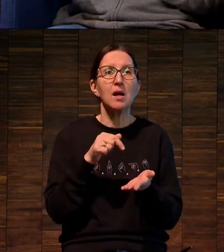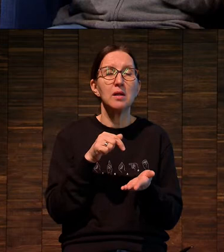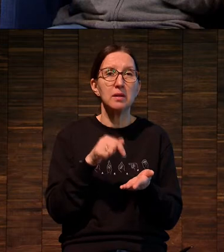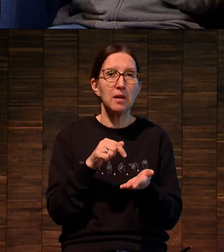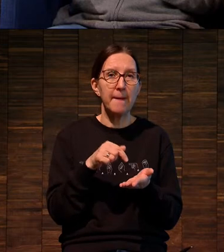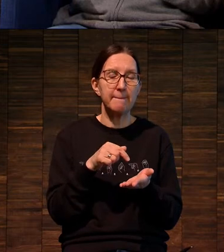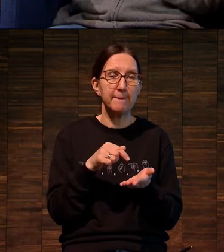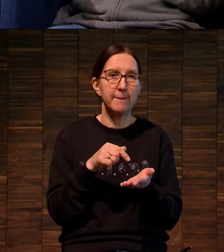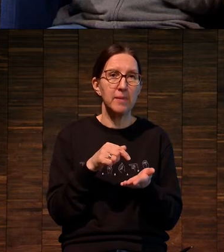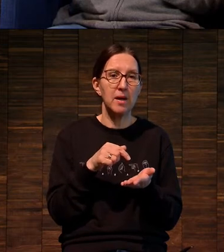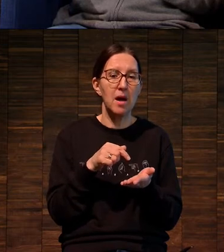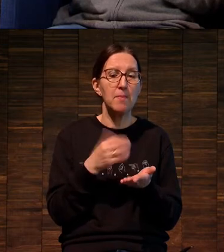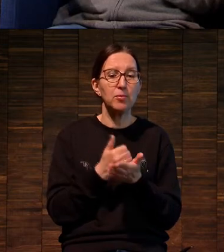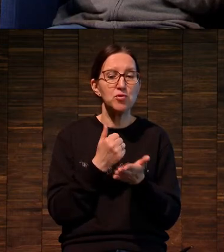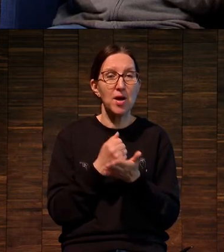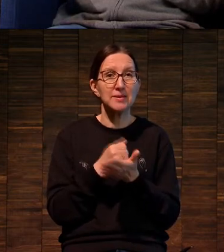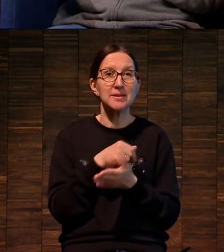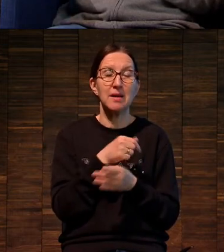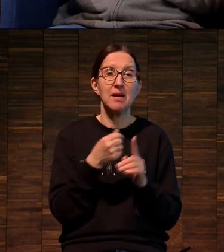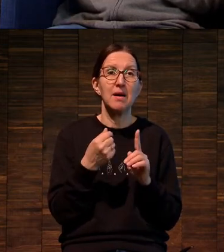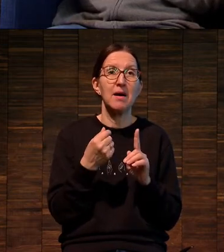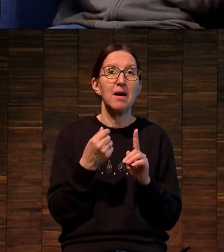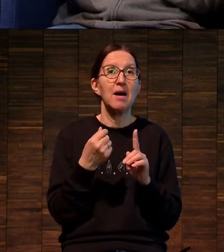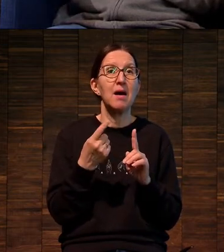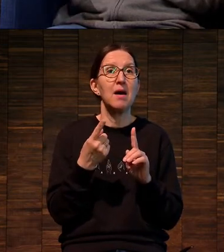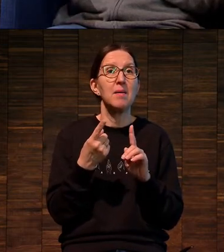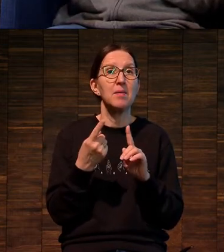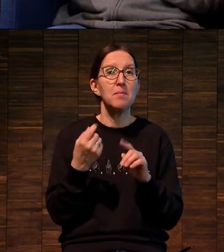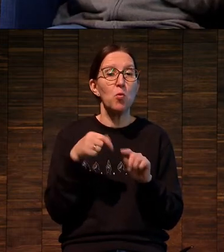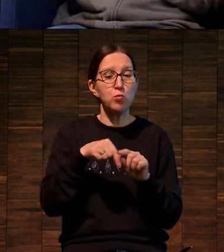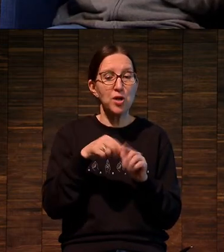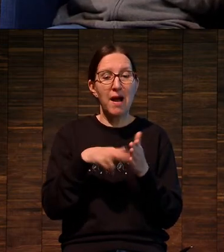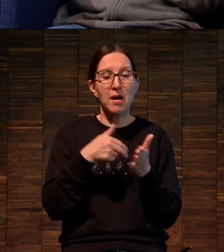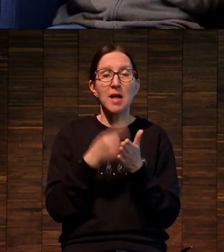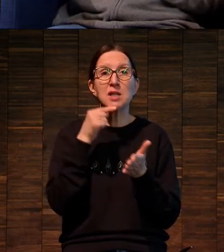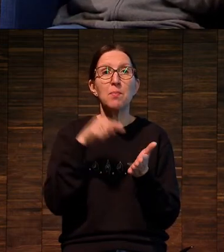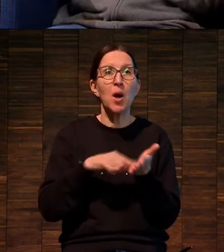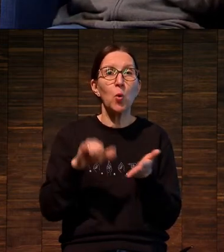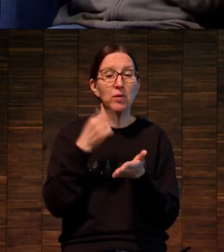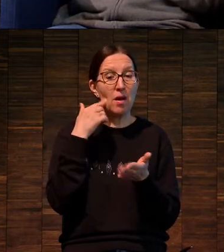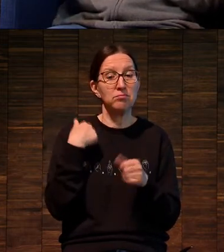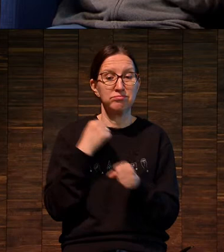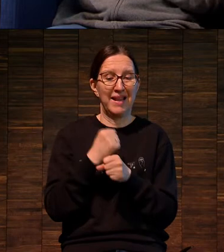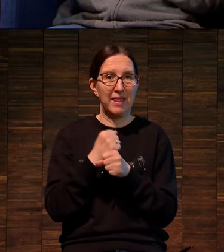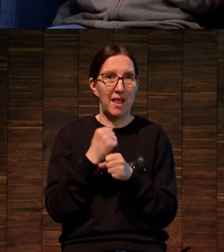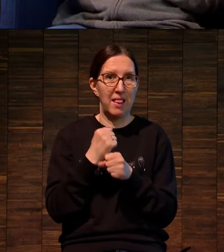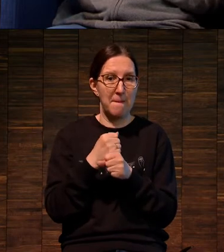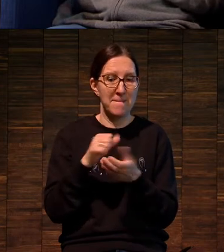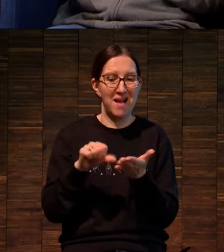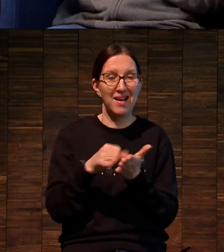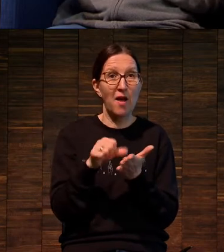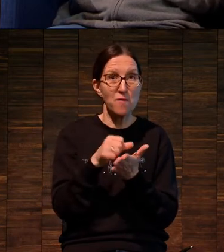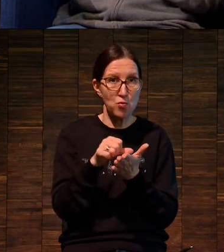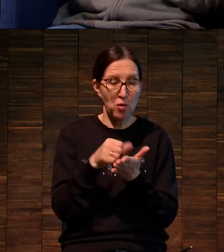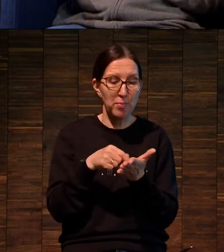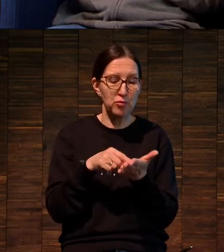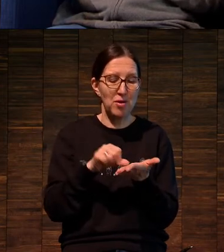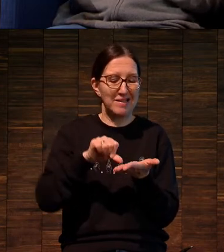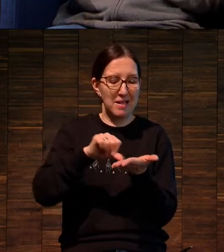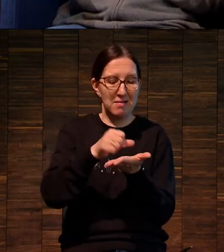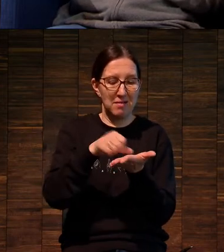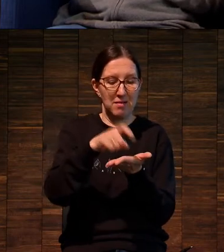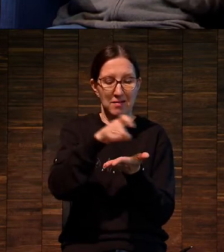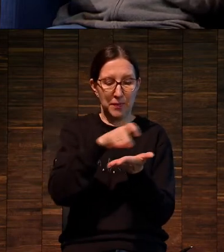попадает уже не на поверхности, а в углубление. То когда мы гравируем, то есть вот в этот граверный штрих